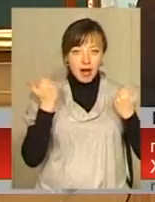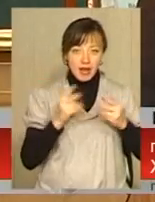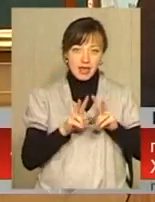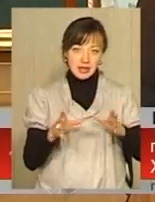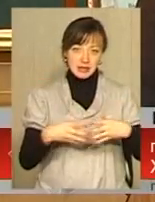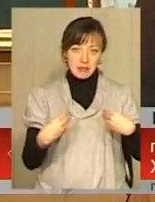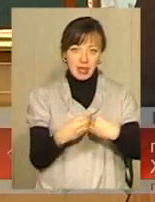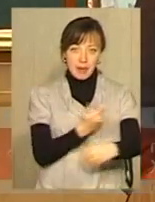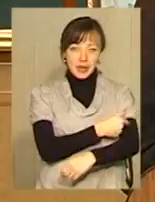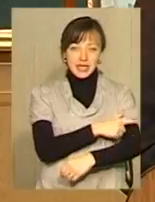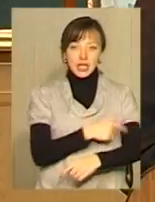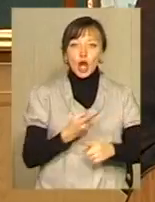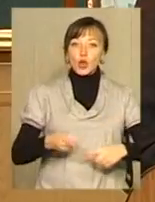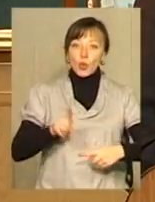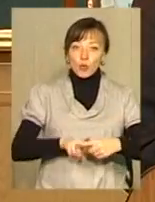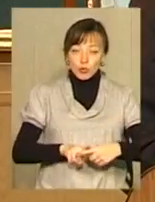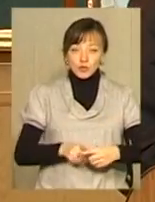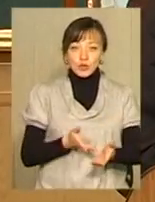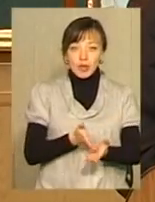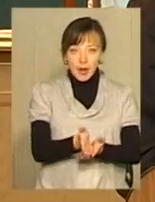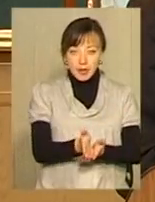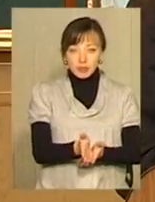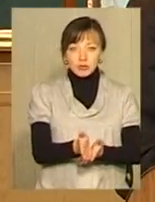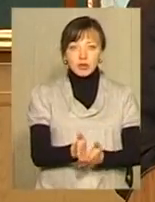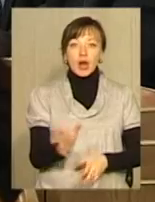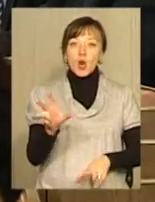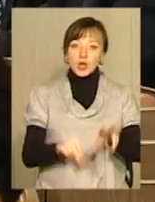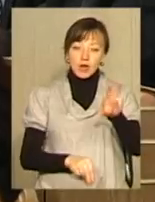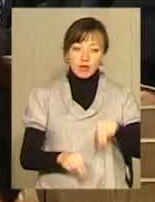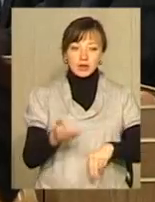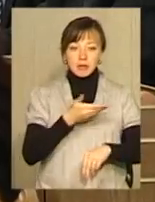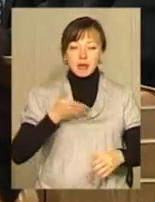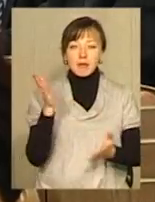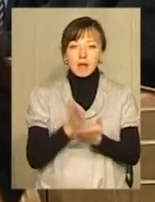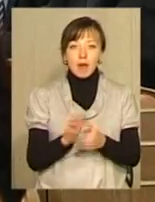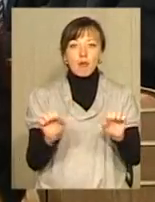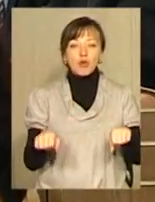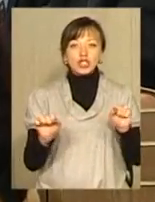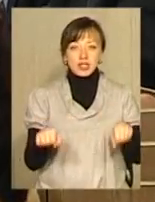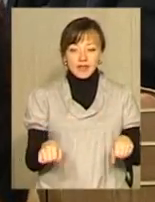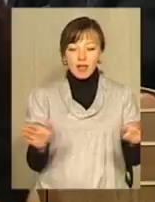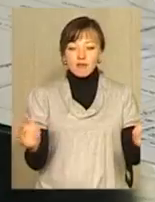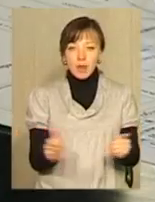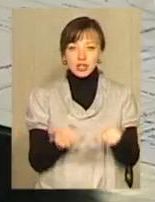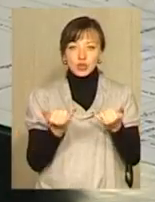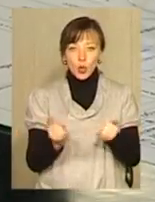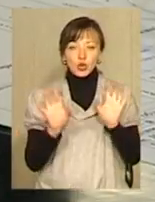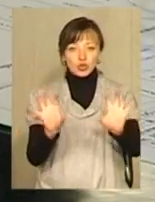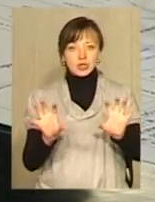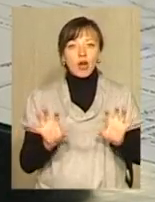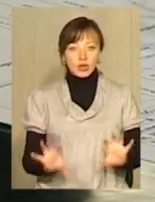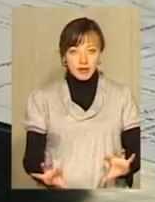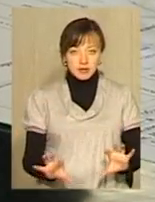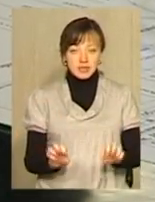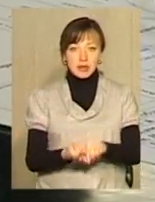сімейна медицина. І тому в цьому напрямку, шановні, розраховуйте, ми маємо можливість навіть в межах сьогоднішнього законодавства